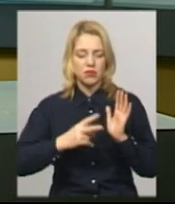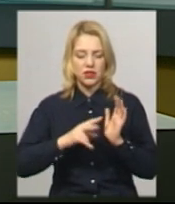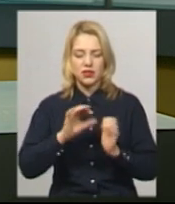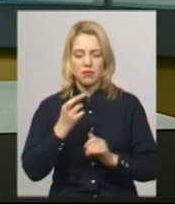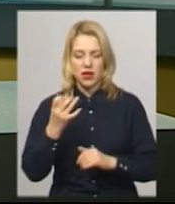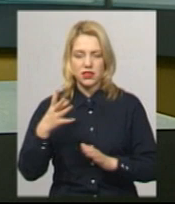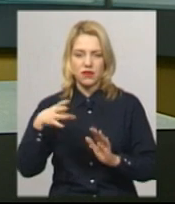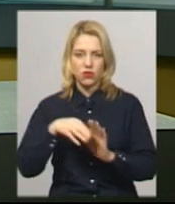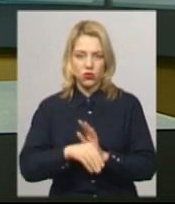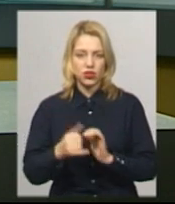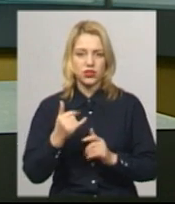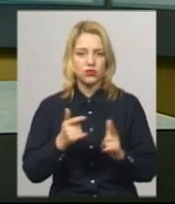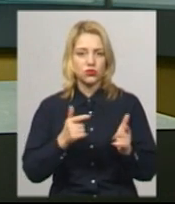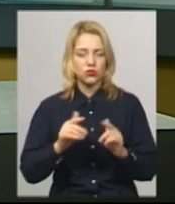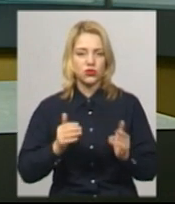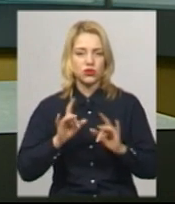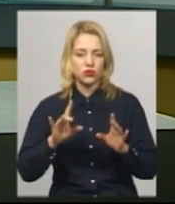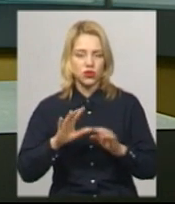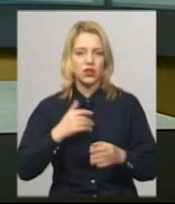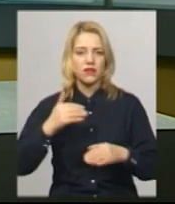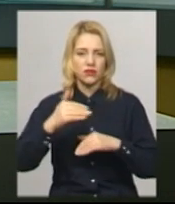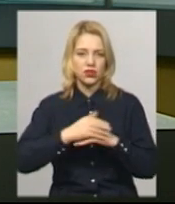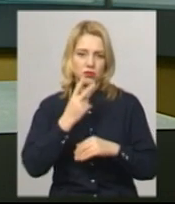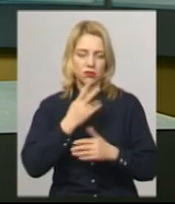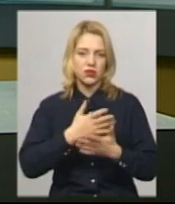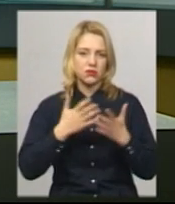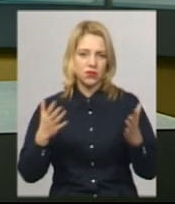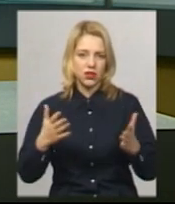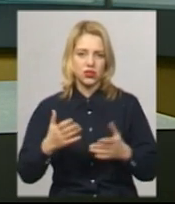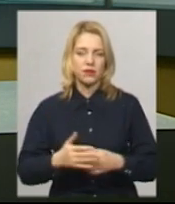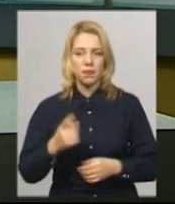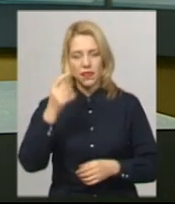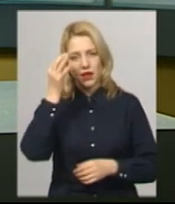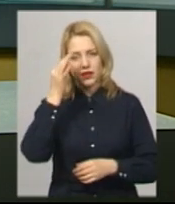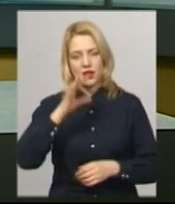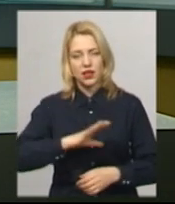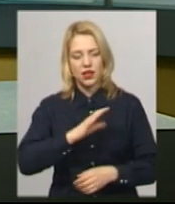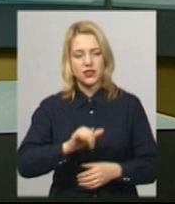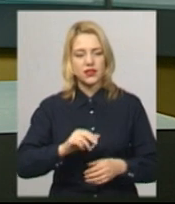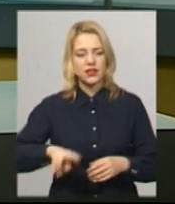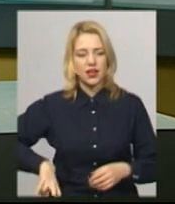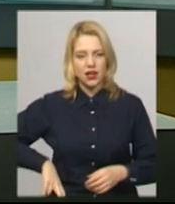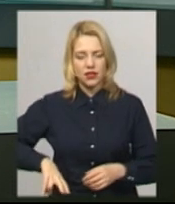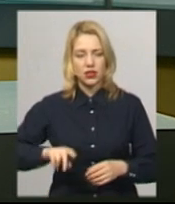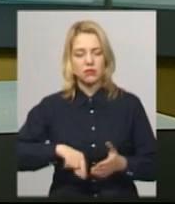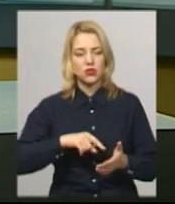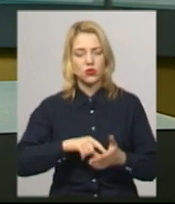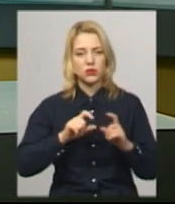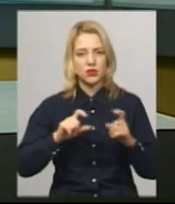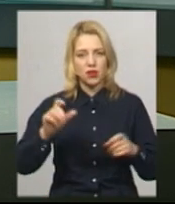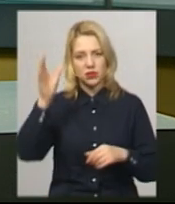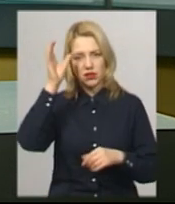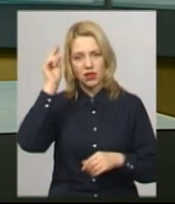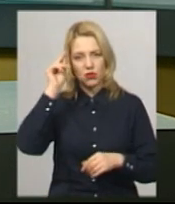готується до ефіру, більше ви побачите у нашому підсумковому випуску новин. Нагадаю, екс-директора міського департаменту освіти і науки